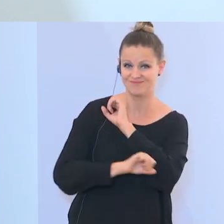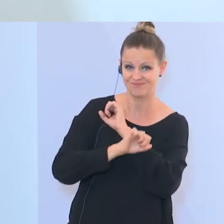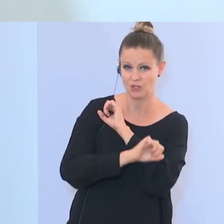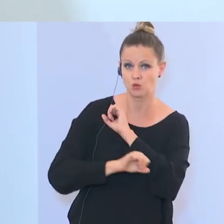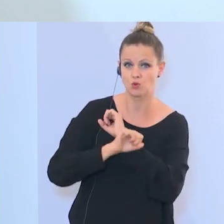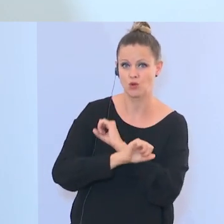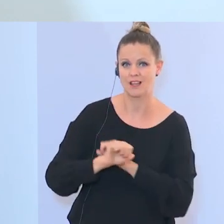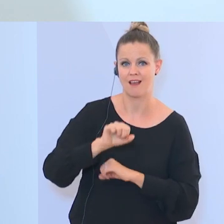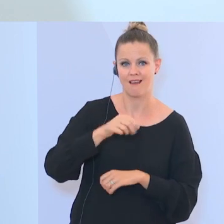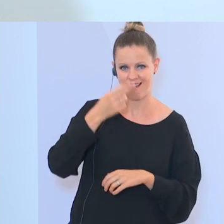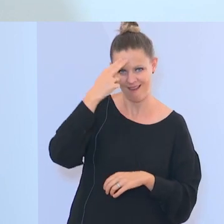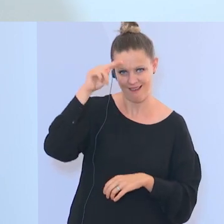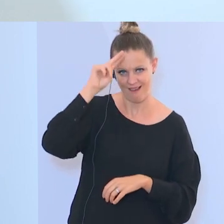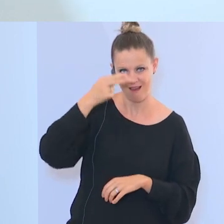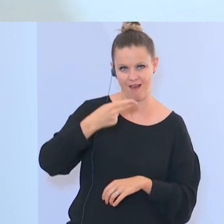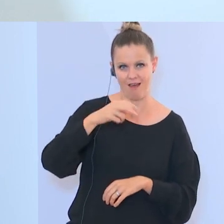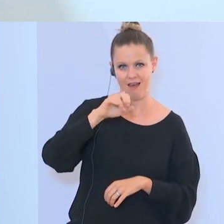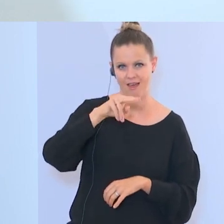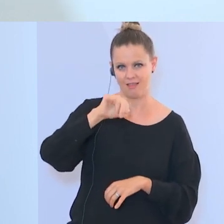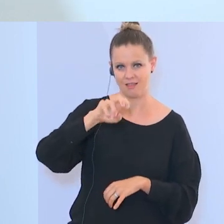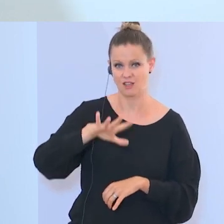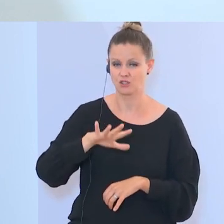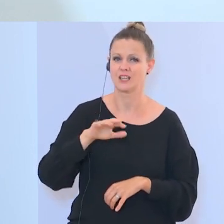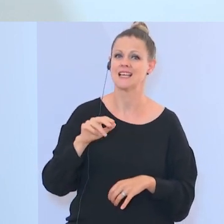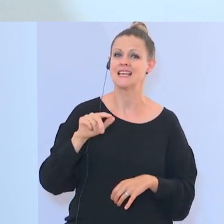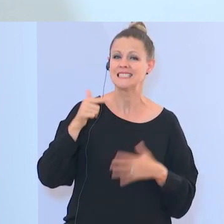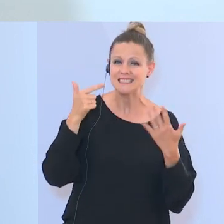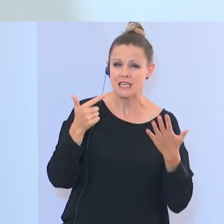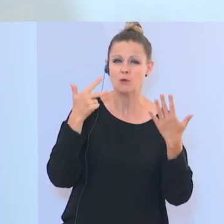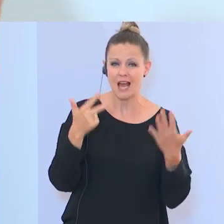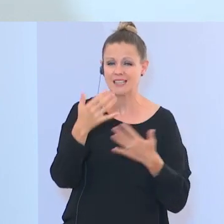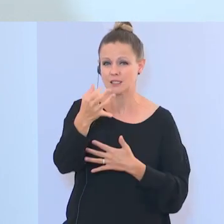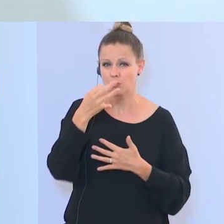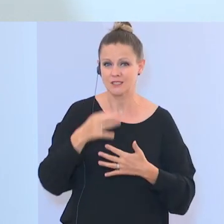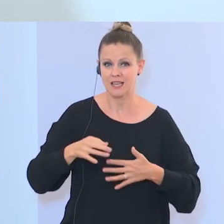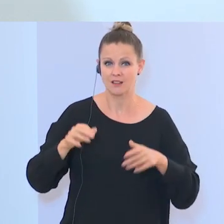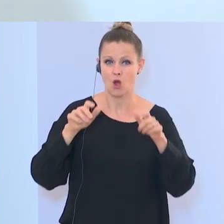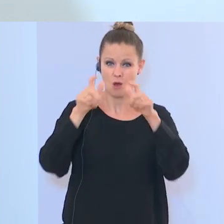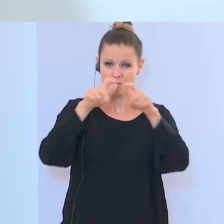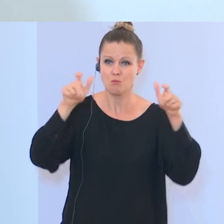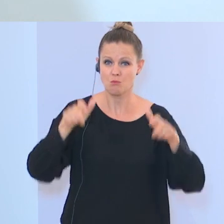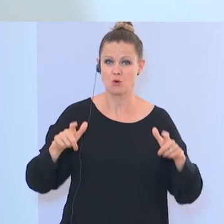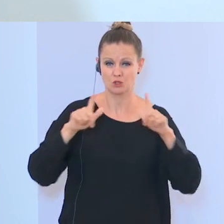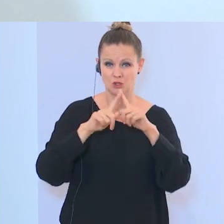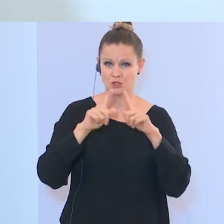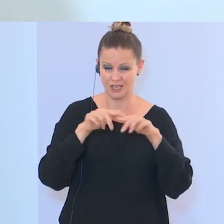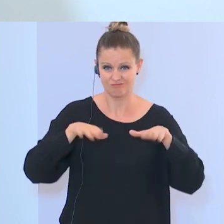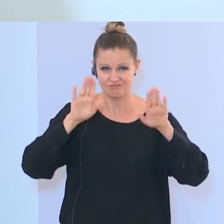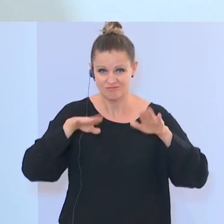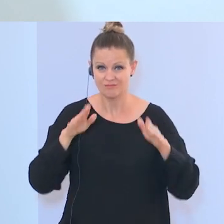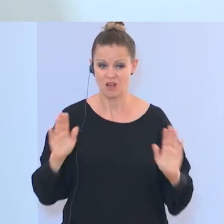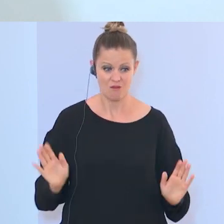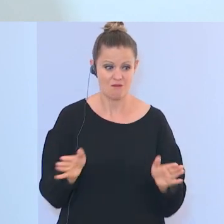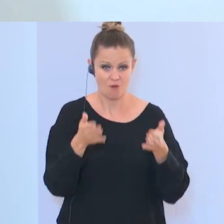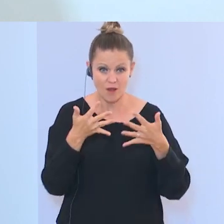Heinisch, die besagt, dass 87 Prozent der untersuchten Moscheen Integration nicht aktiv fördern, 37 Prozent